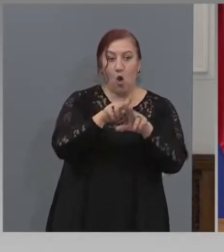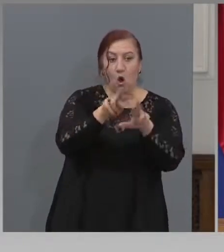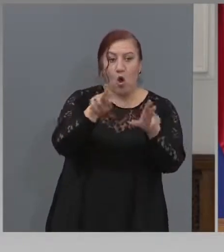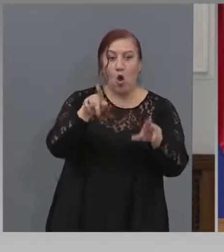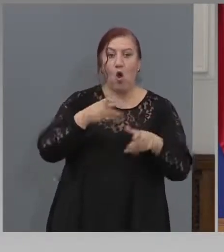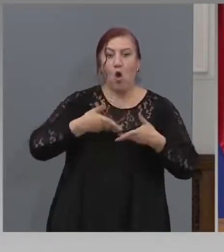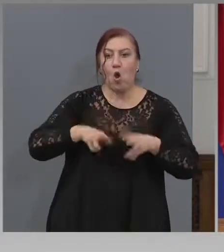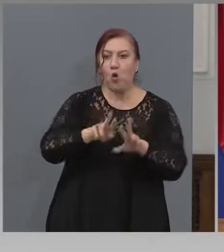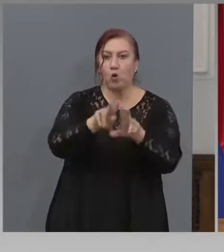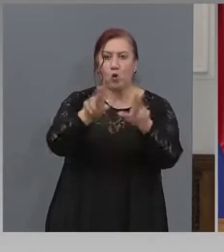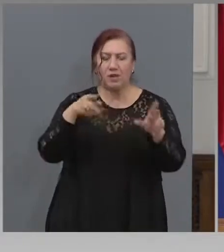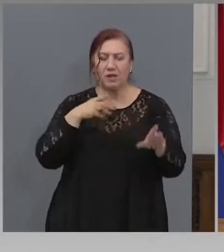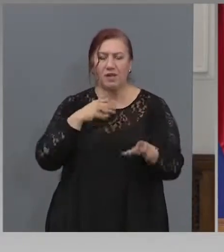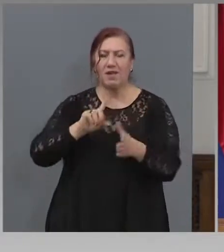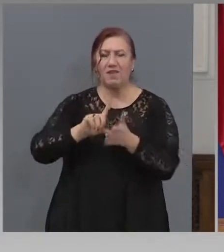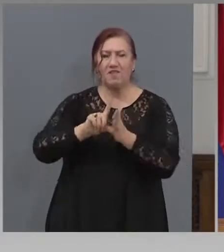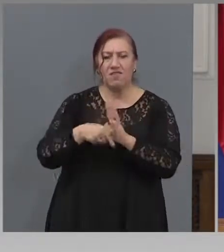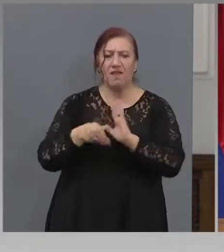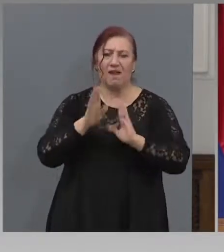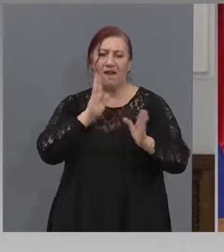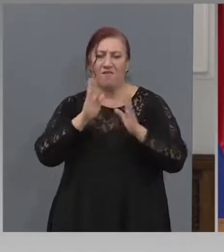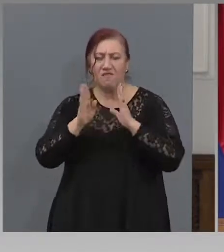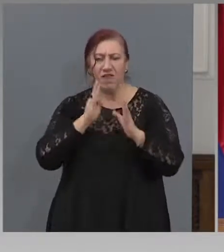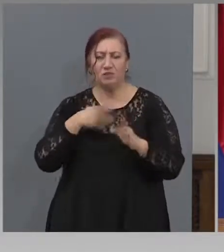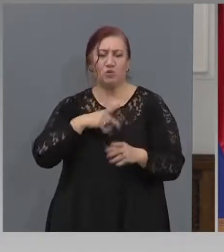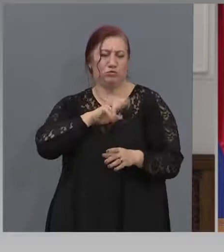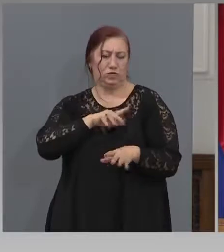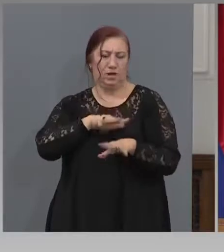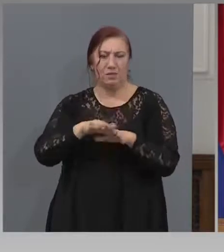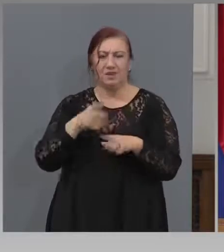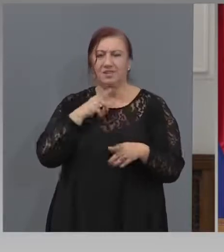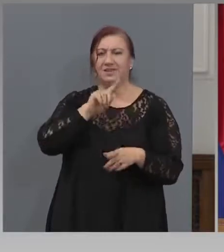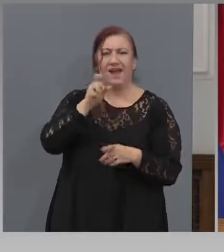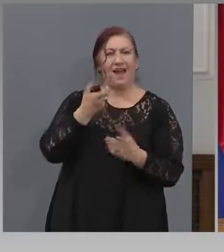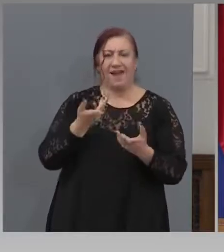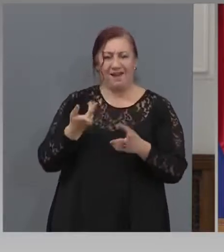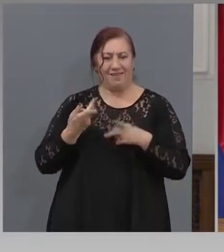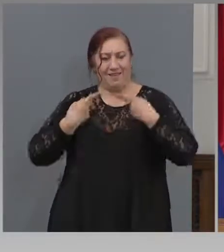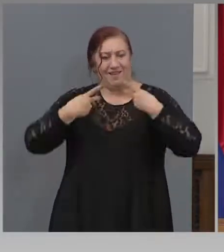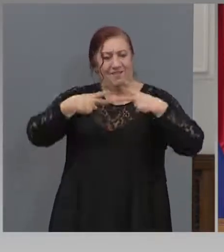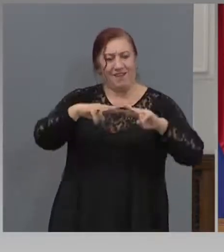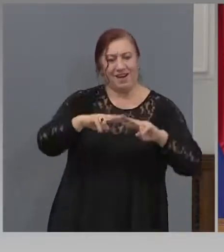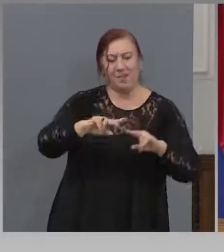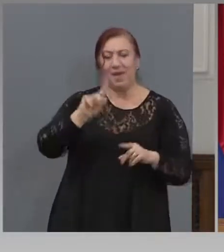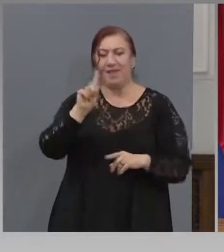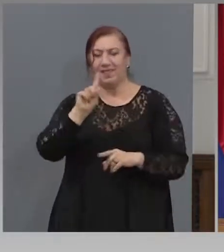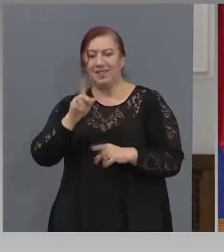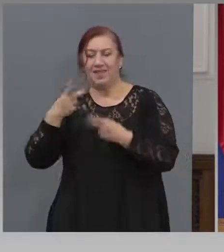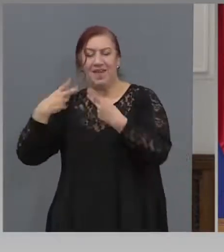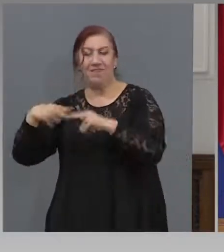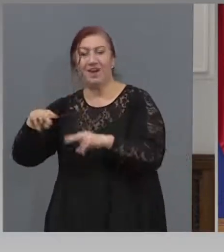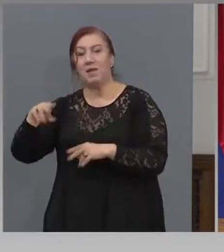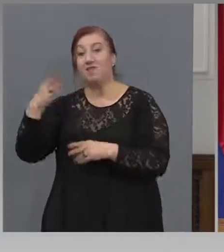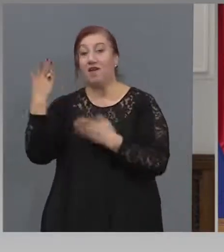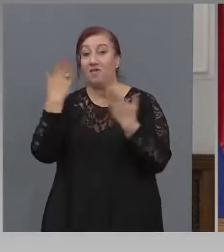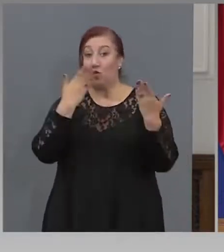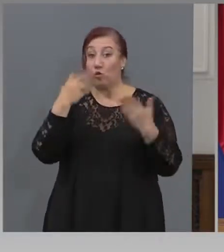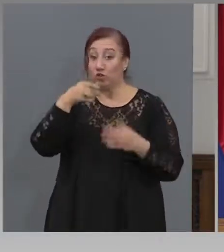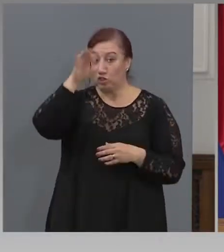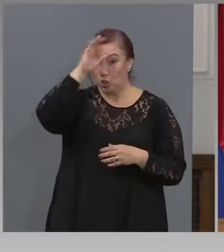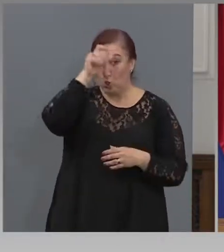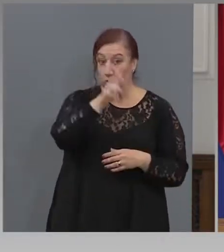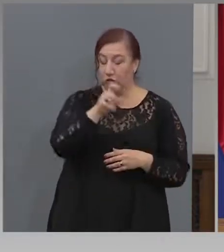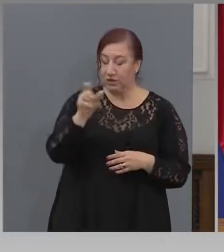Фейсбук и във мрежите почват да са както и да върнеме или не в училище. Винаги се обособяват две групи. Но връщането на